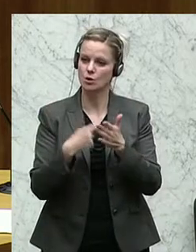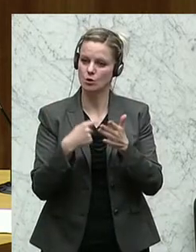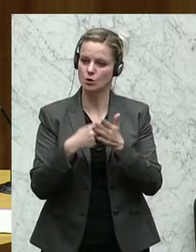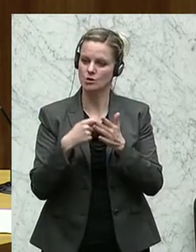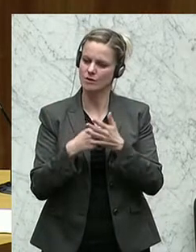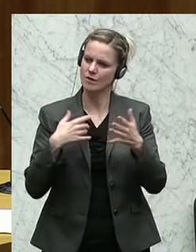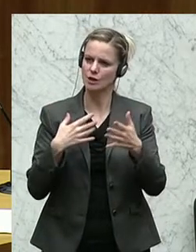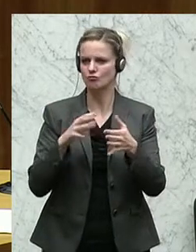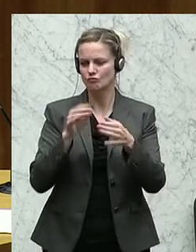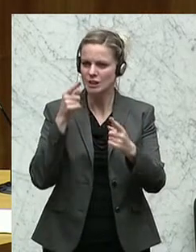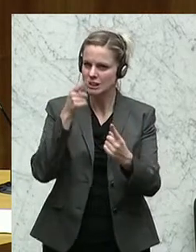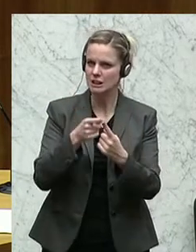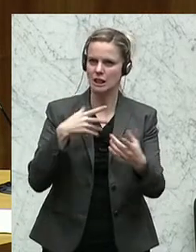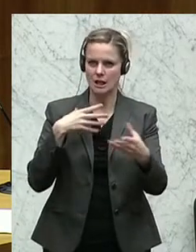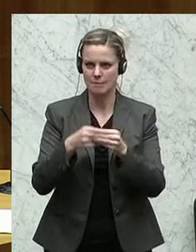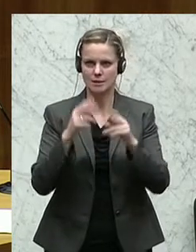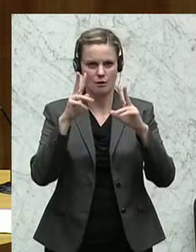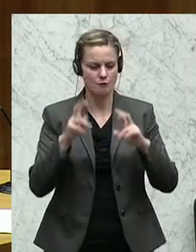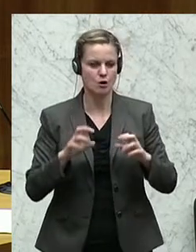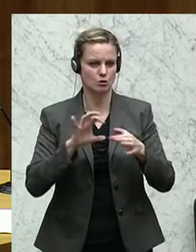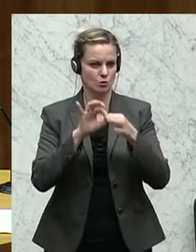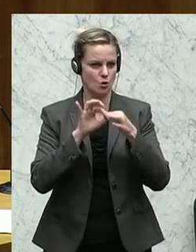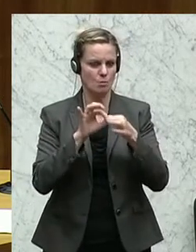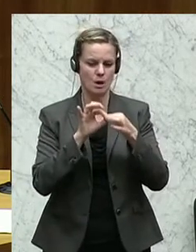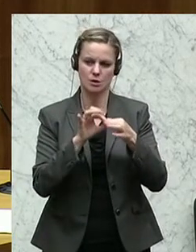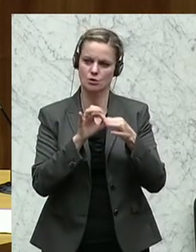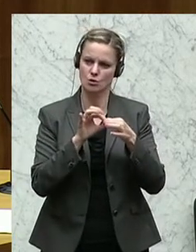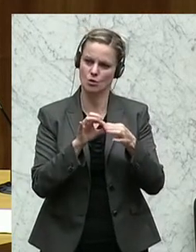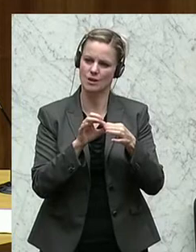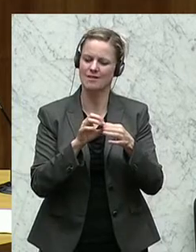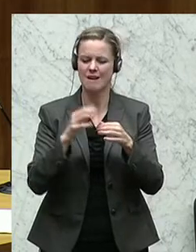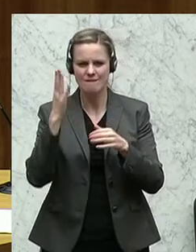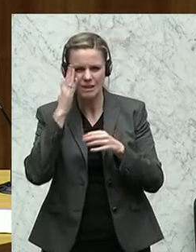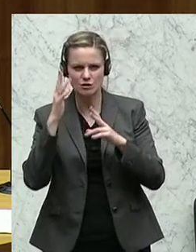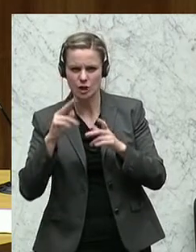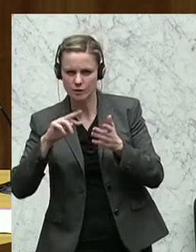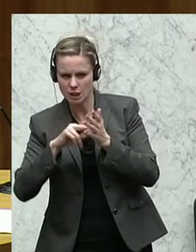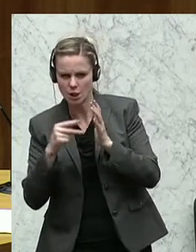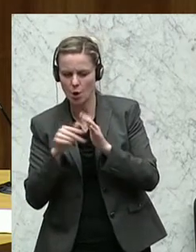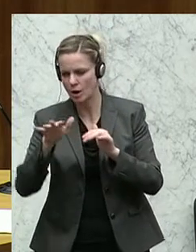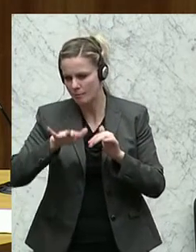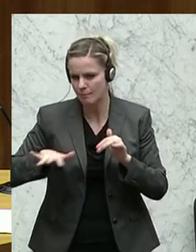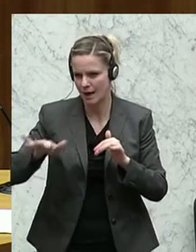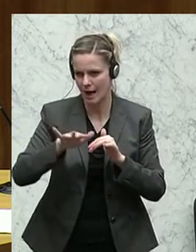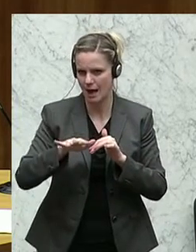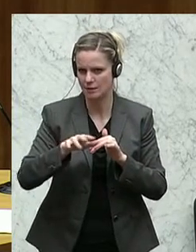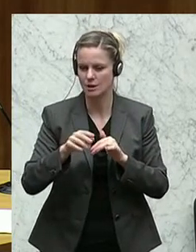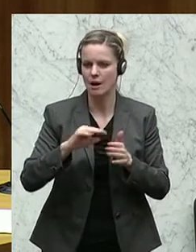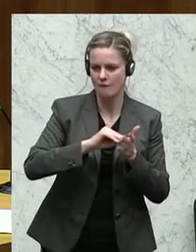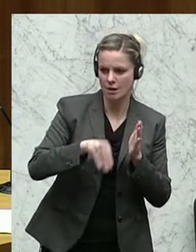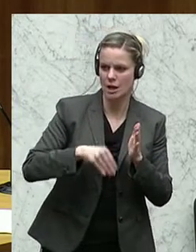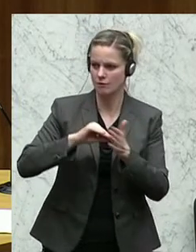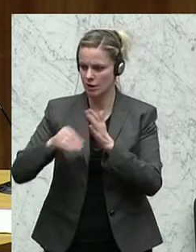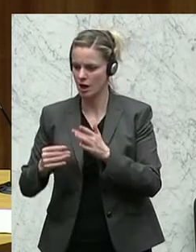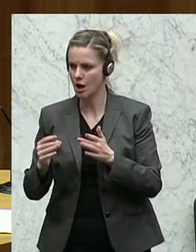Forschungskooperationen und Veranstaltungen auf wissenschaftlich-technologischem Gebiet durch die beiden Vertragsparteien